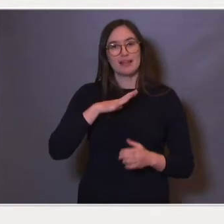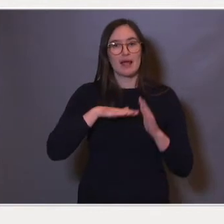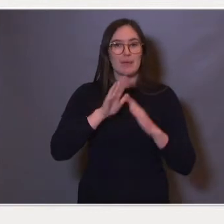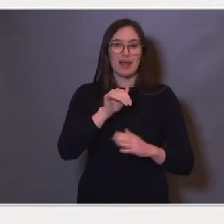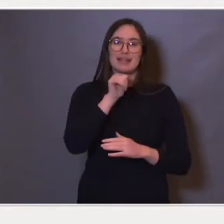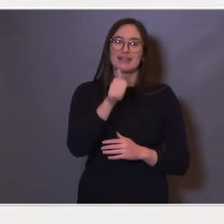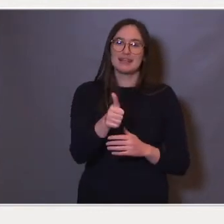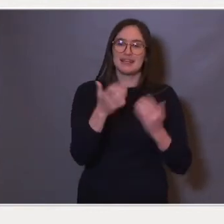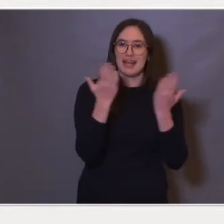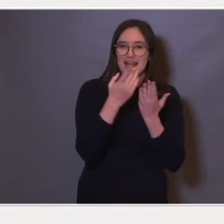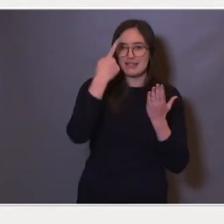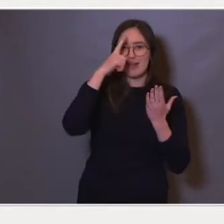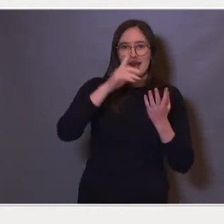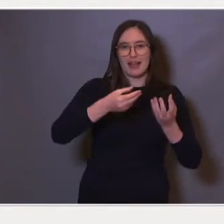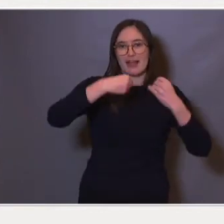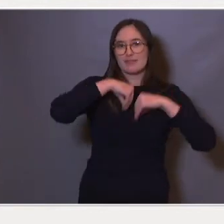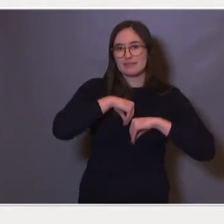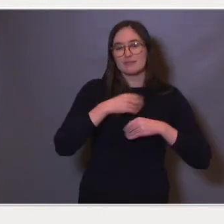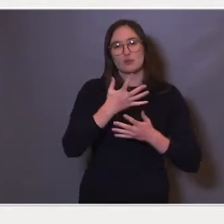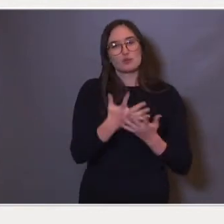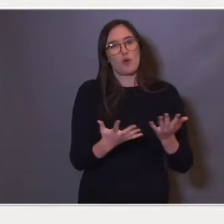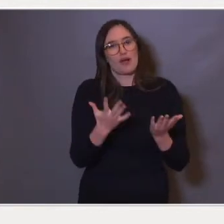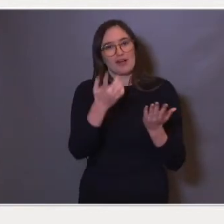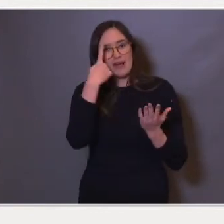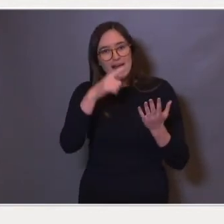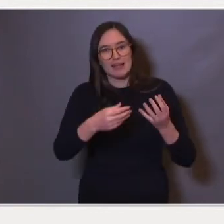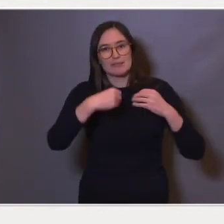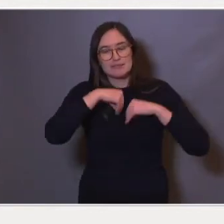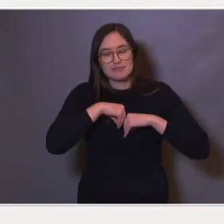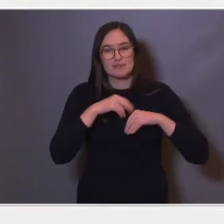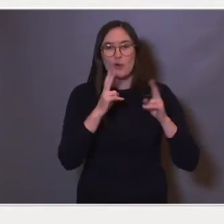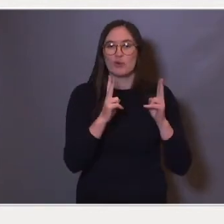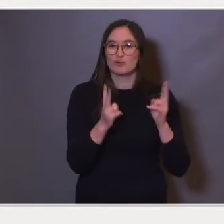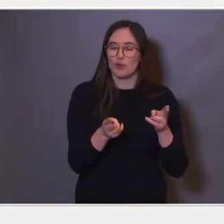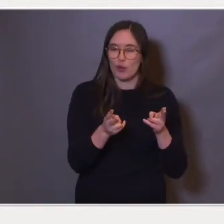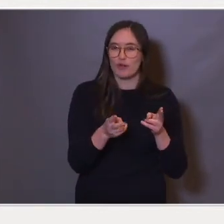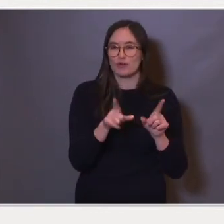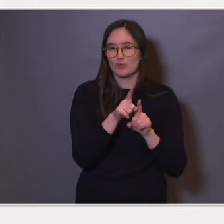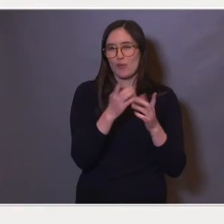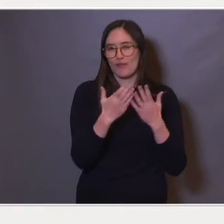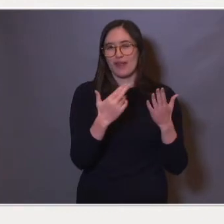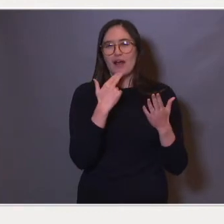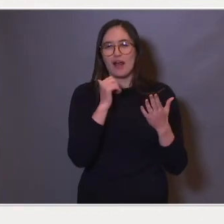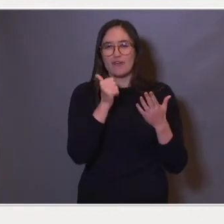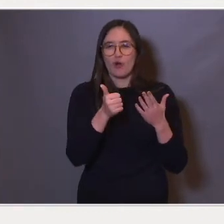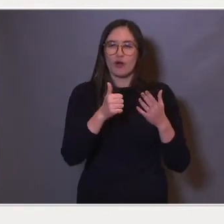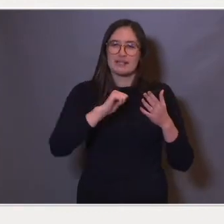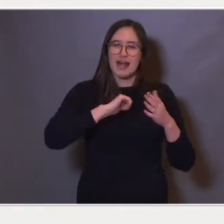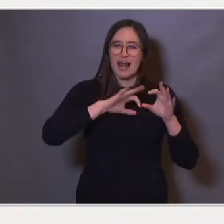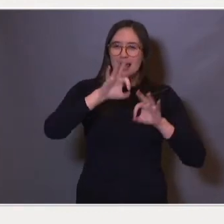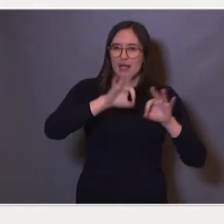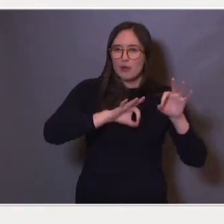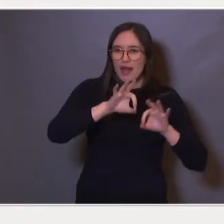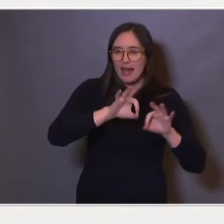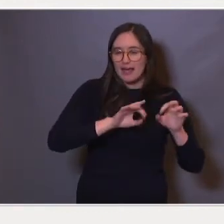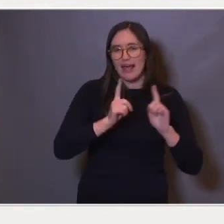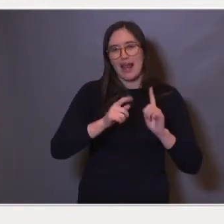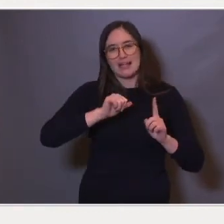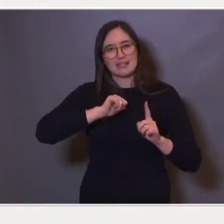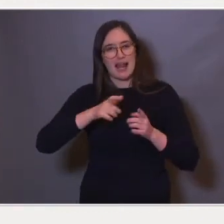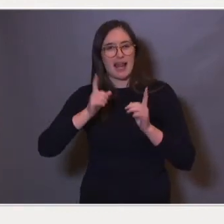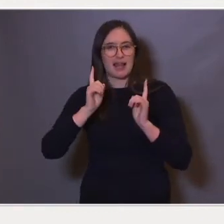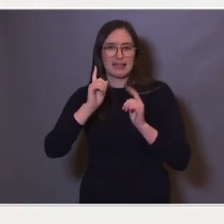leseferdigheter og språkferdigheter, og ikke minst det som ofte går under betegnelsen selvregulering, eller selvdisciplin,